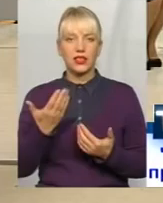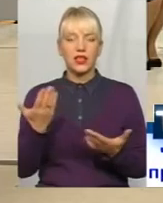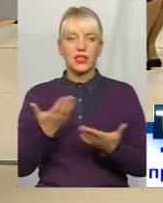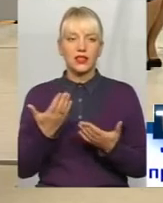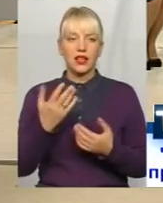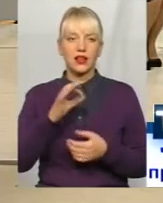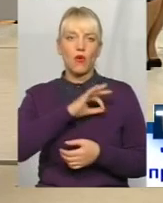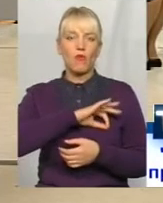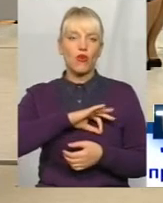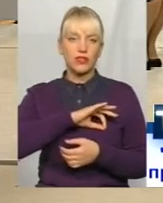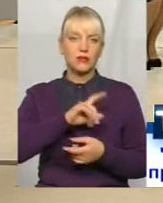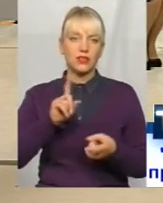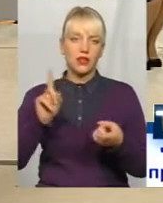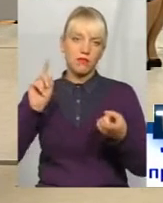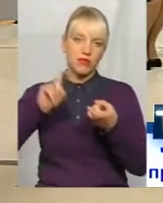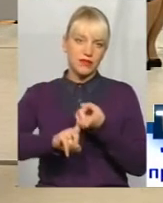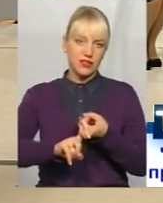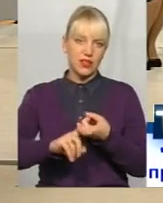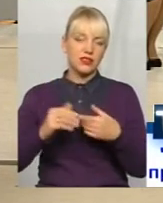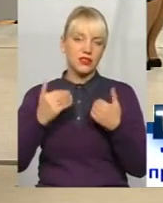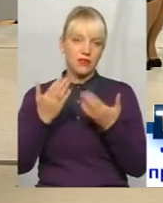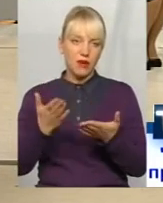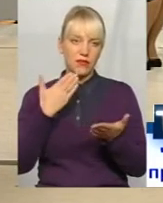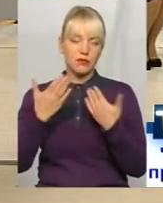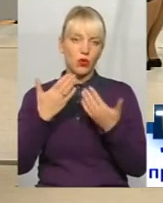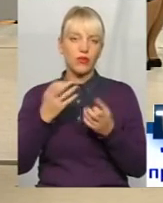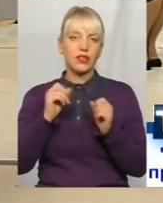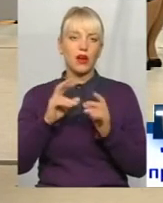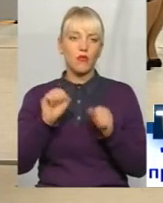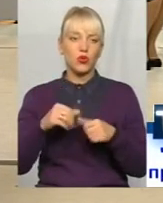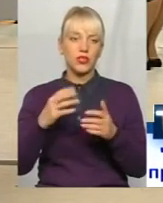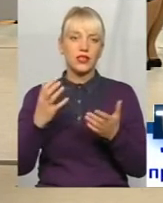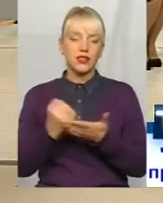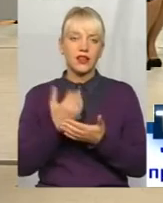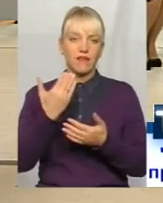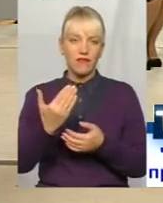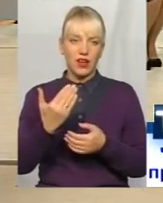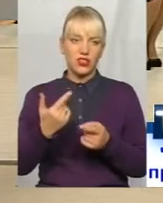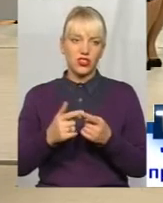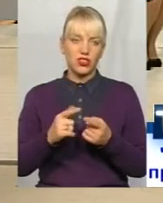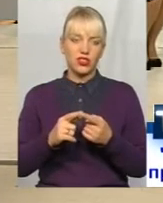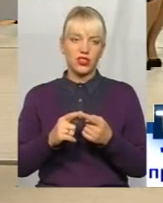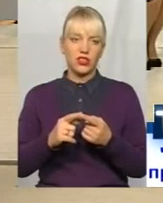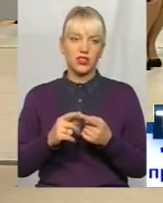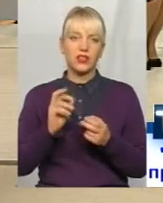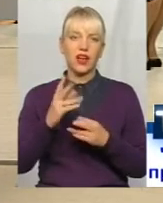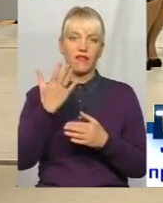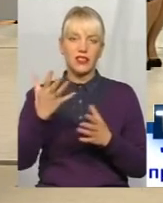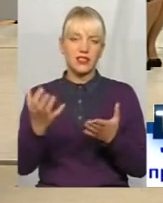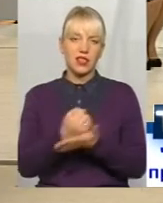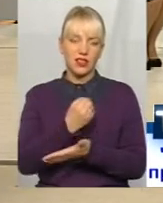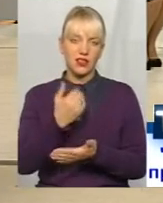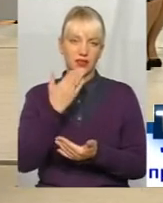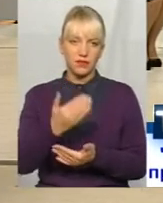спілкуватися, як можна знайти ваші координати, як можна з вами з'єднатися. Я